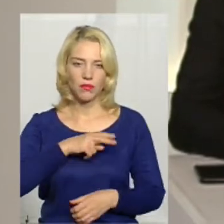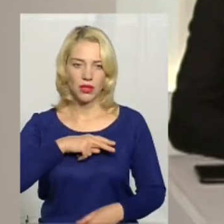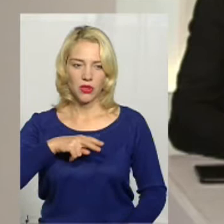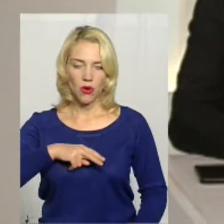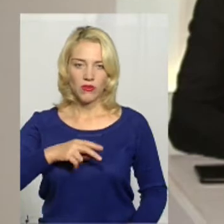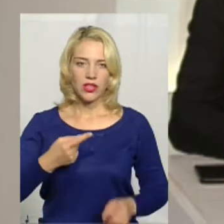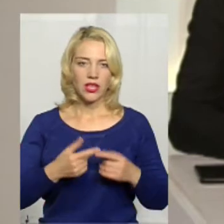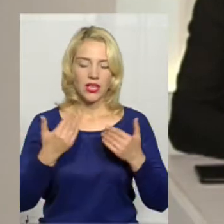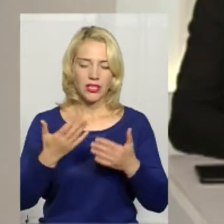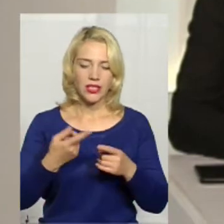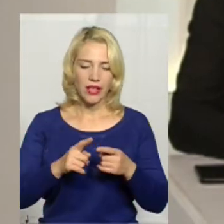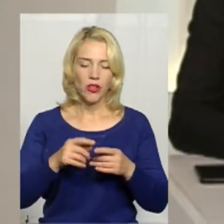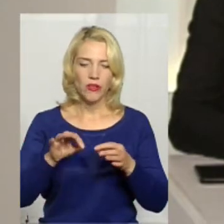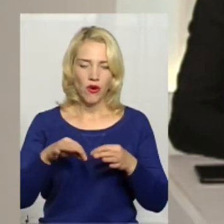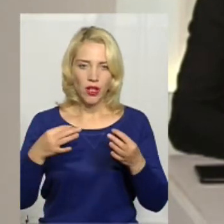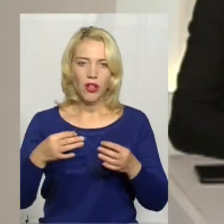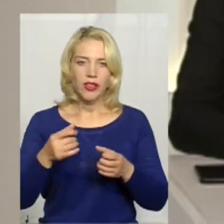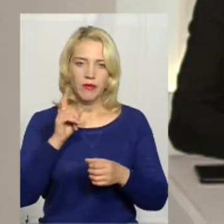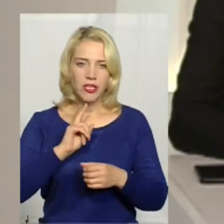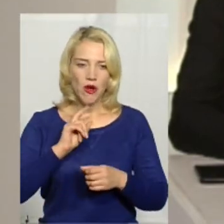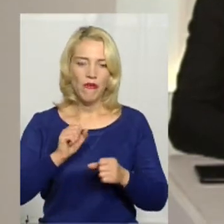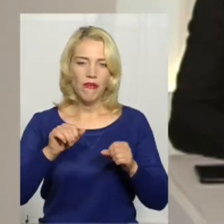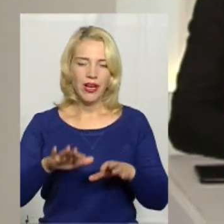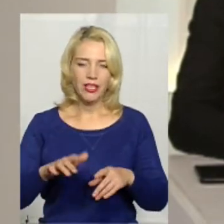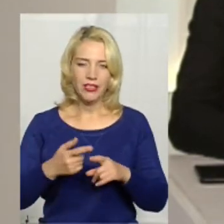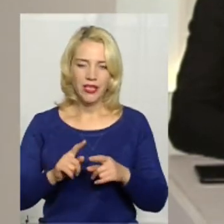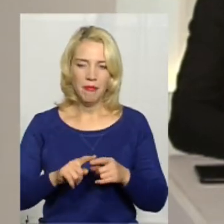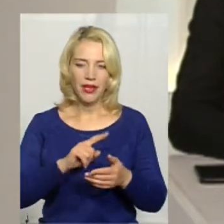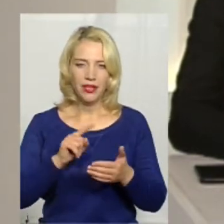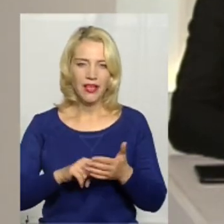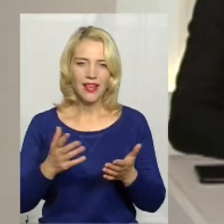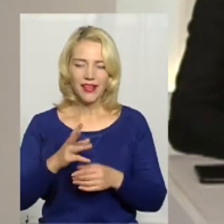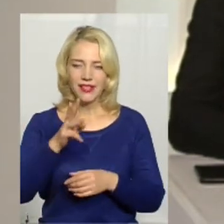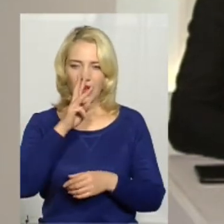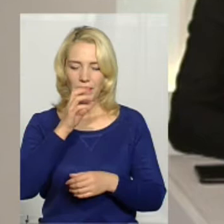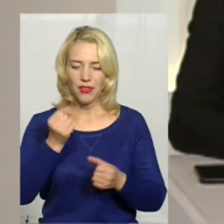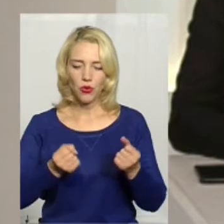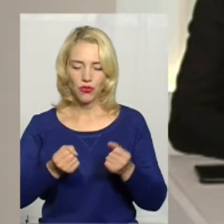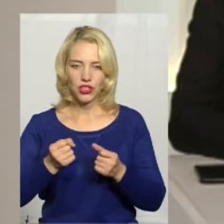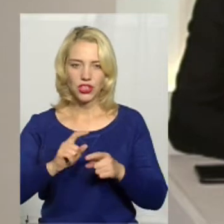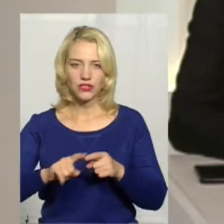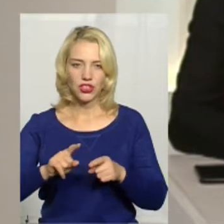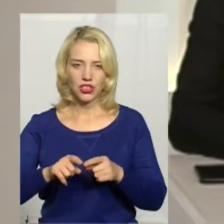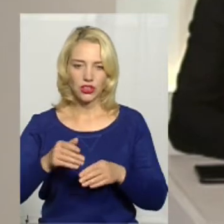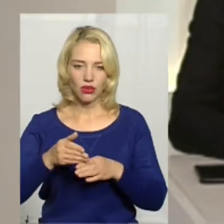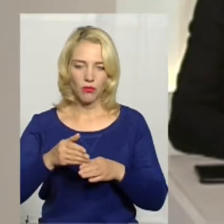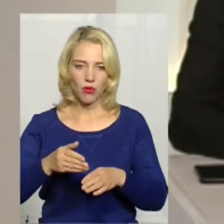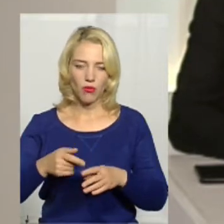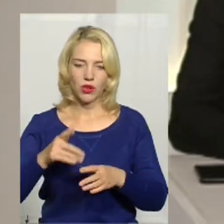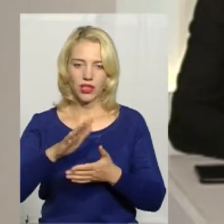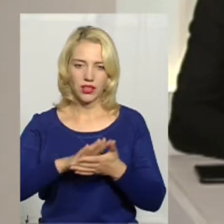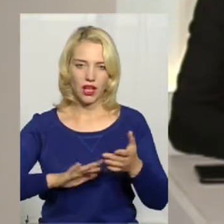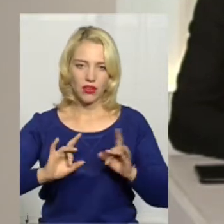і це дозволило тимчасово вирішити питання. Про те, які зарплати у водіїв швидких, далі у